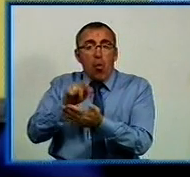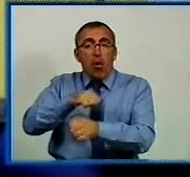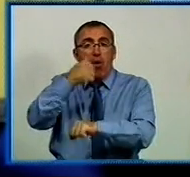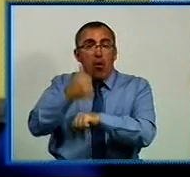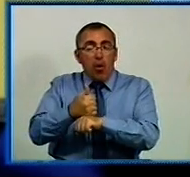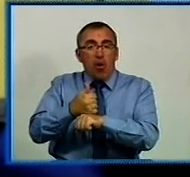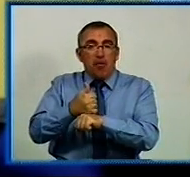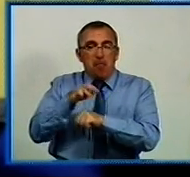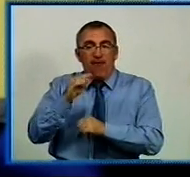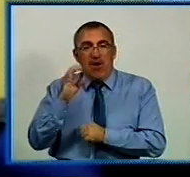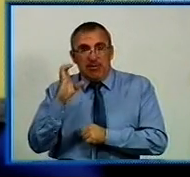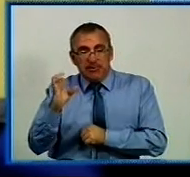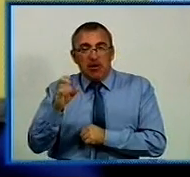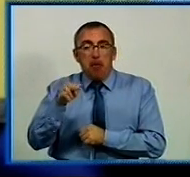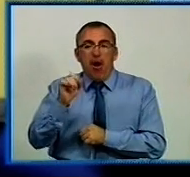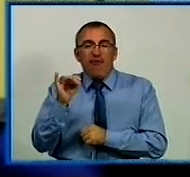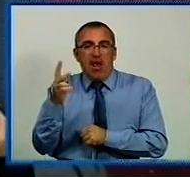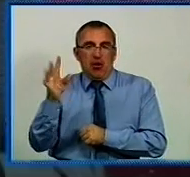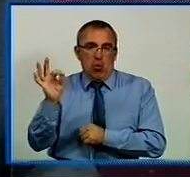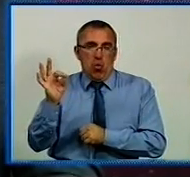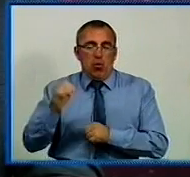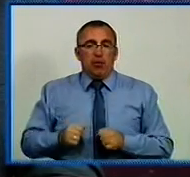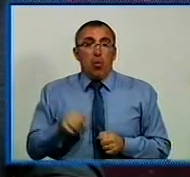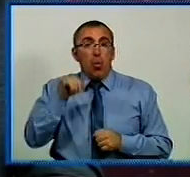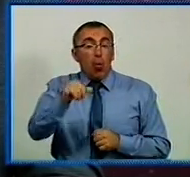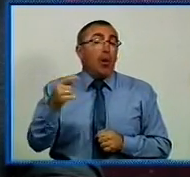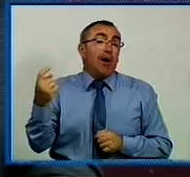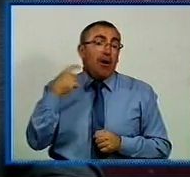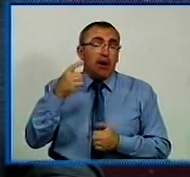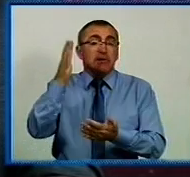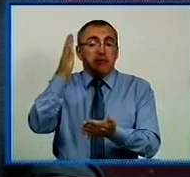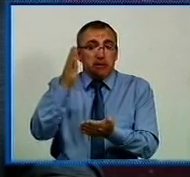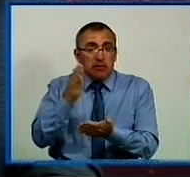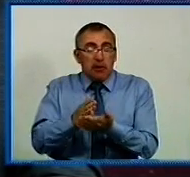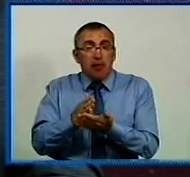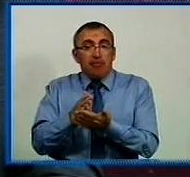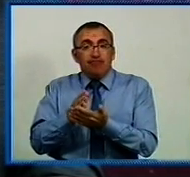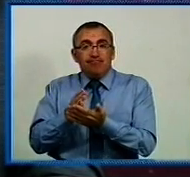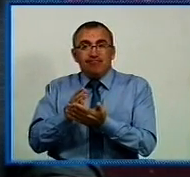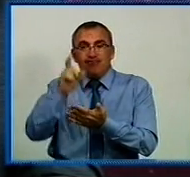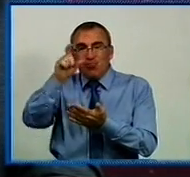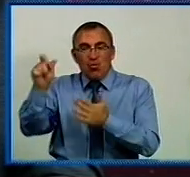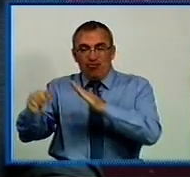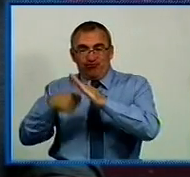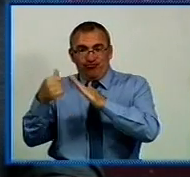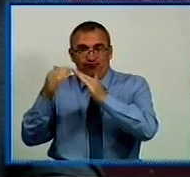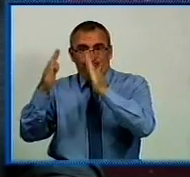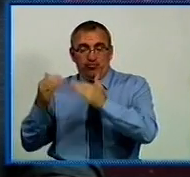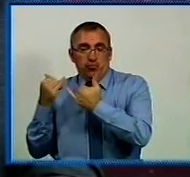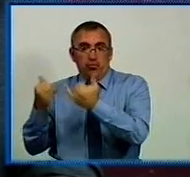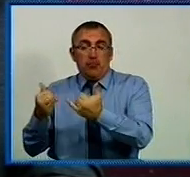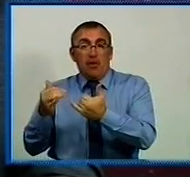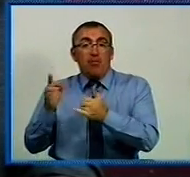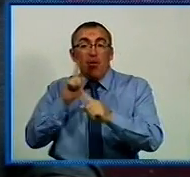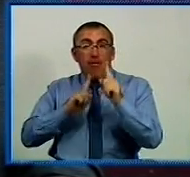УМВС в області Миколу Павленка. У Кіровограді з'явиться притулок для безхатченків. Про це під час прес